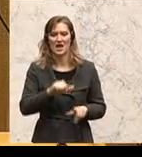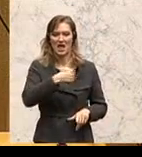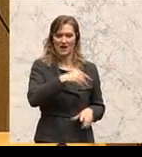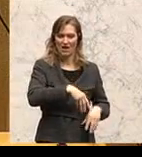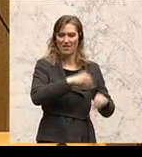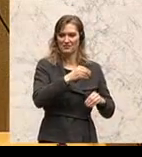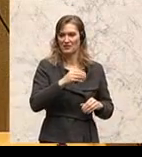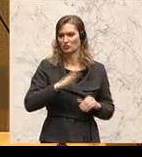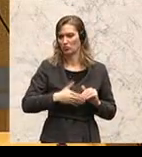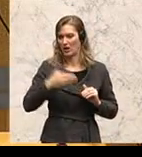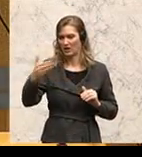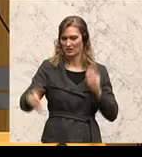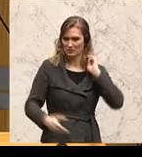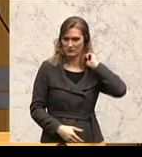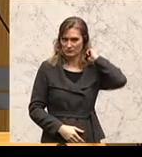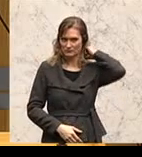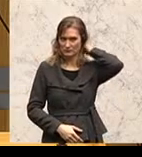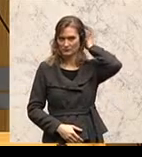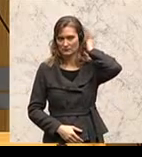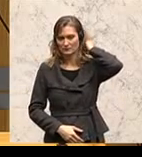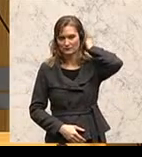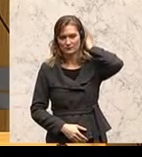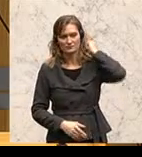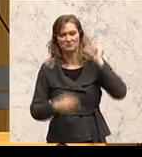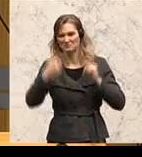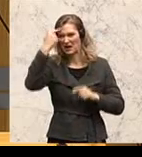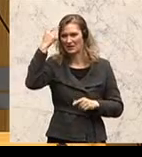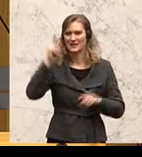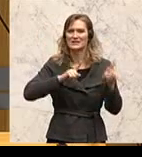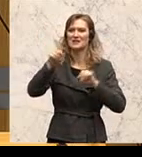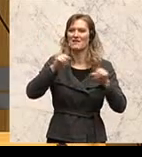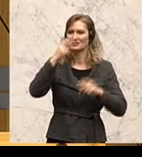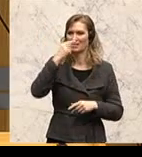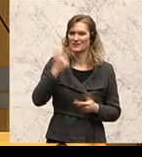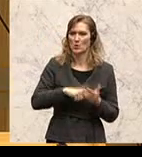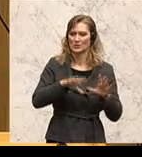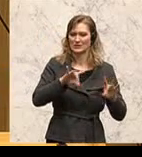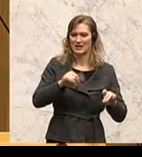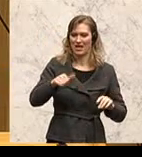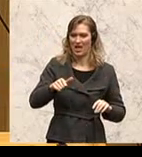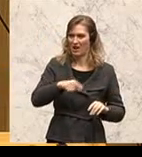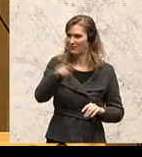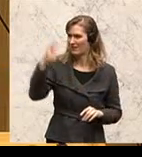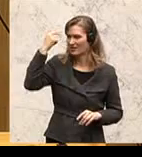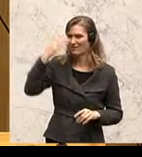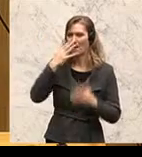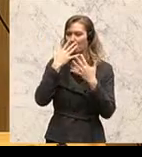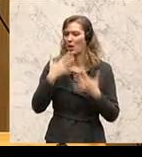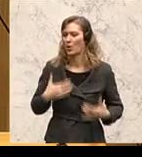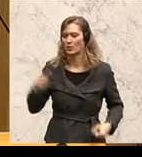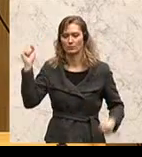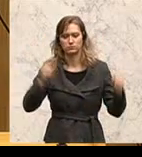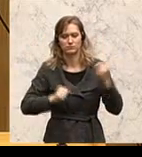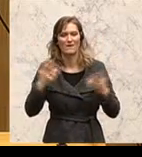Ich erinnere noch einmal an dieser Stelle an die Silvesternacht 2010-2011 mit blutigen Anschlägen auf